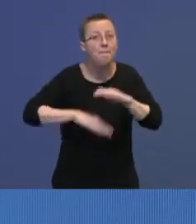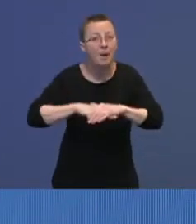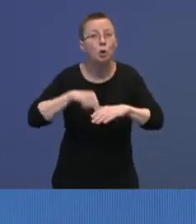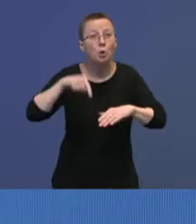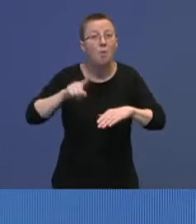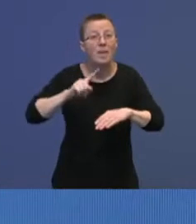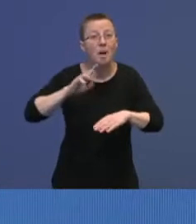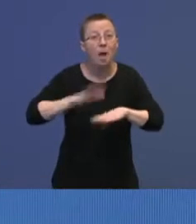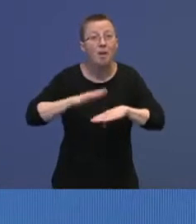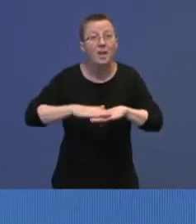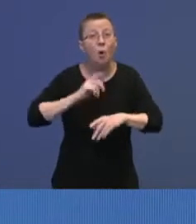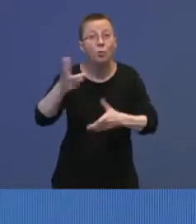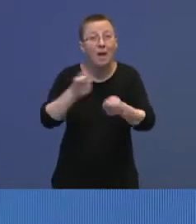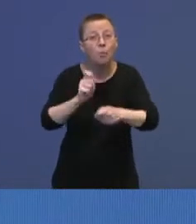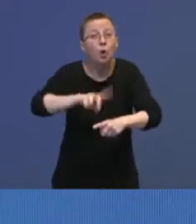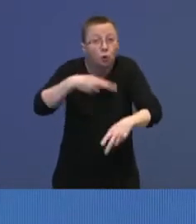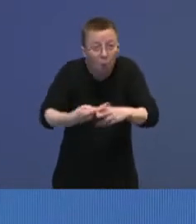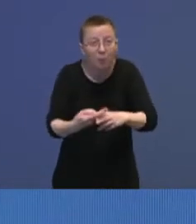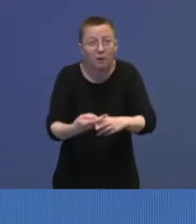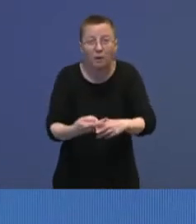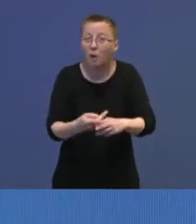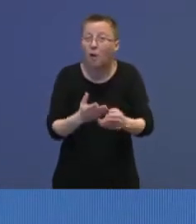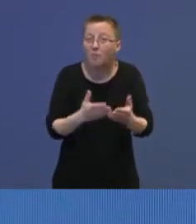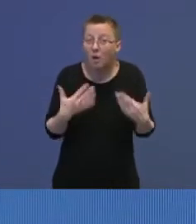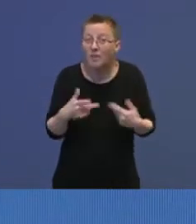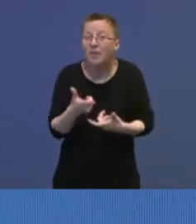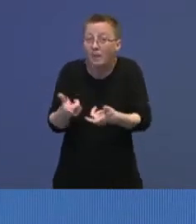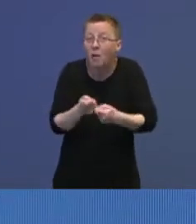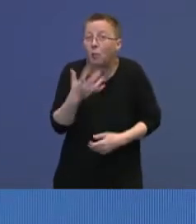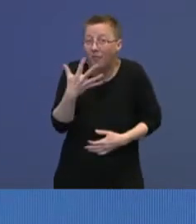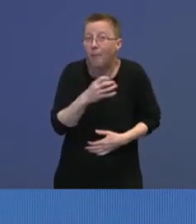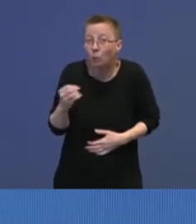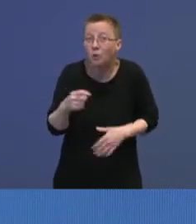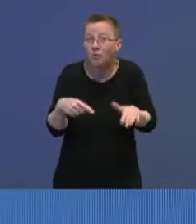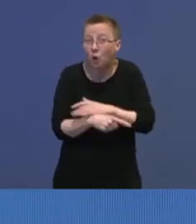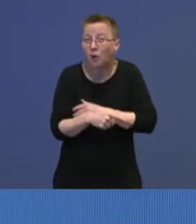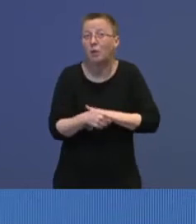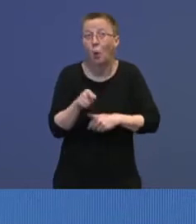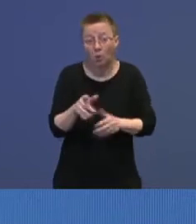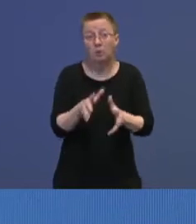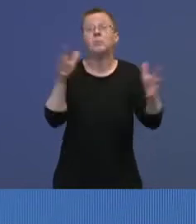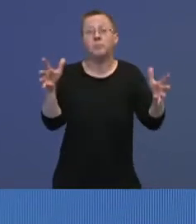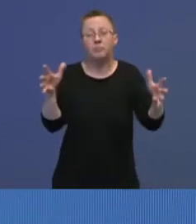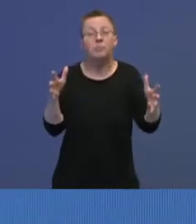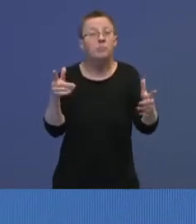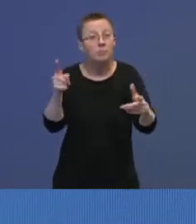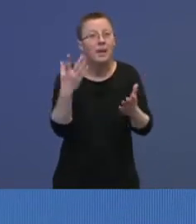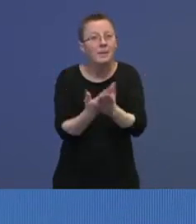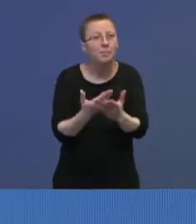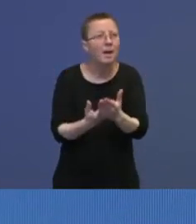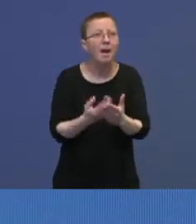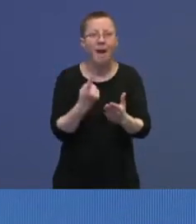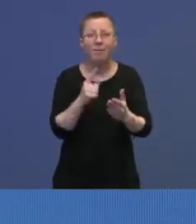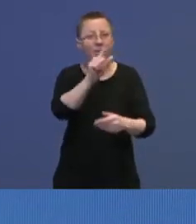dobbelte. Og det normale er 5 000. Igjen for å understreke omfanget dette. For eksempel et